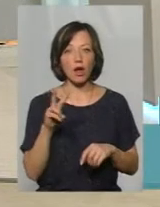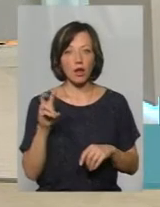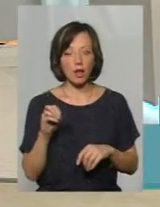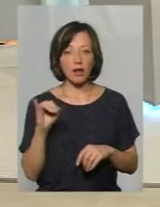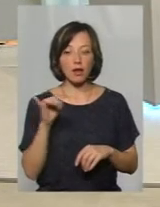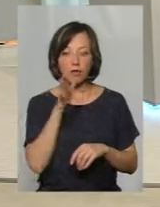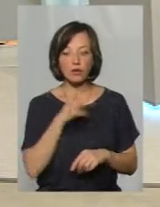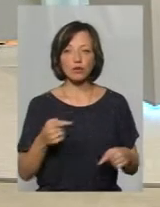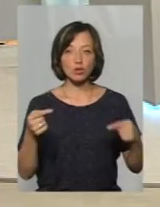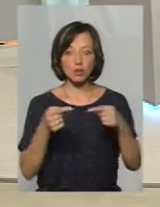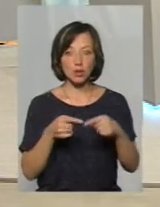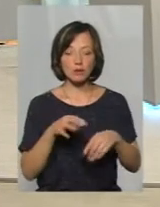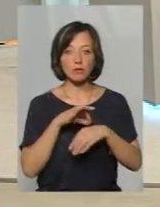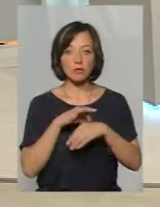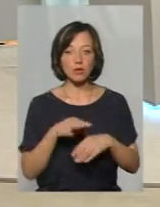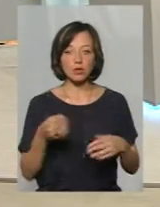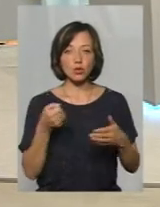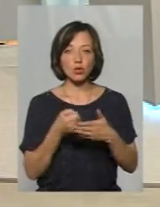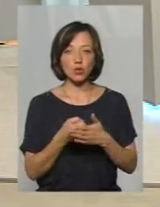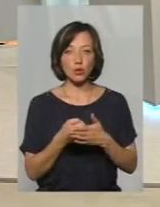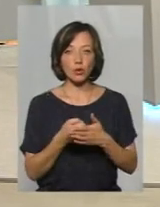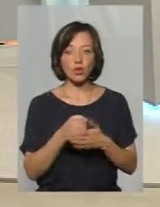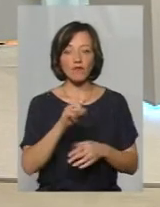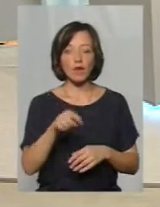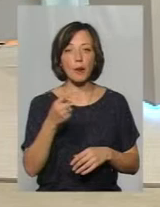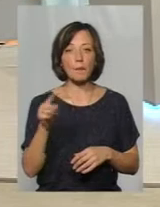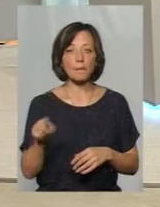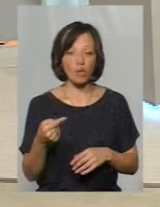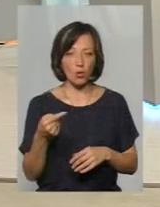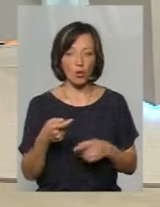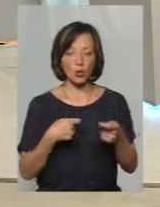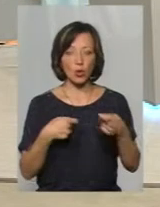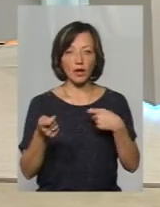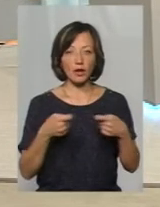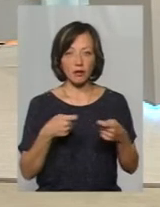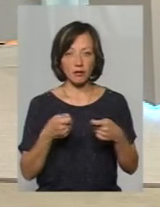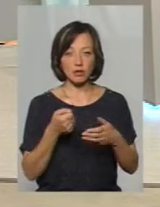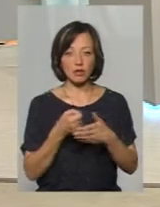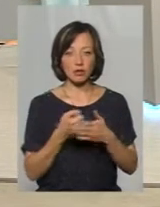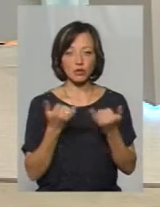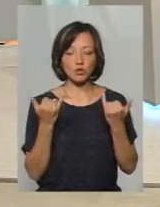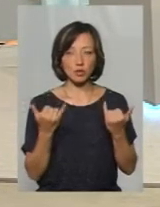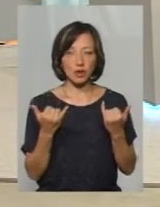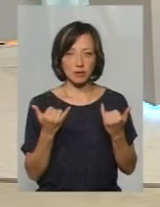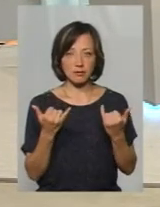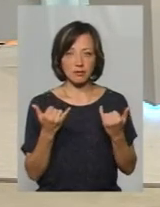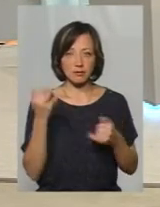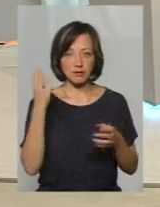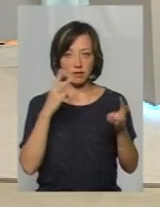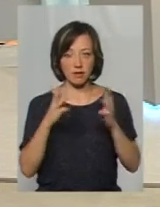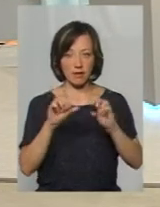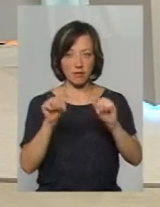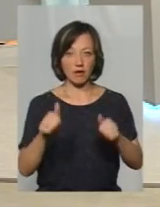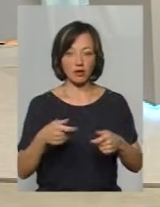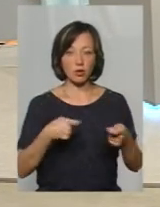водночас приведенням до вимог торгівлі, до усучаснення торгівлі